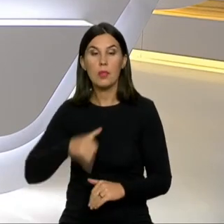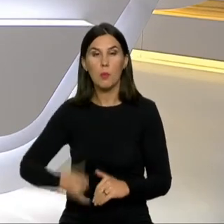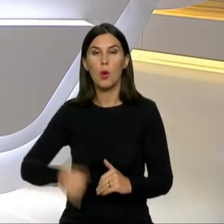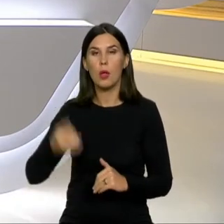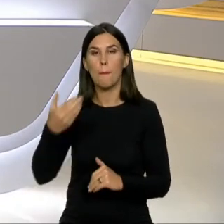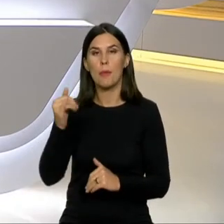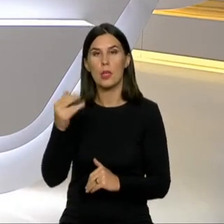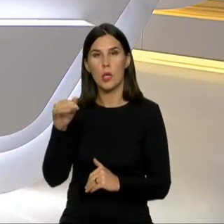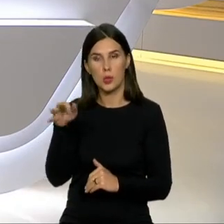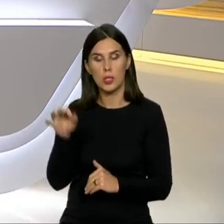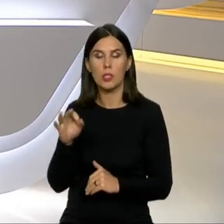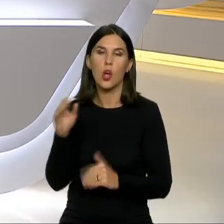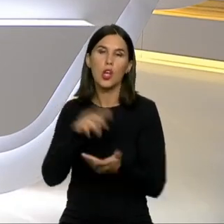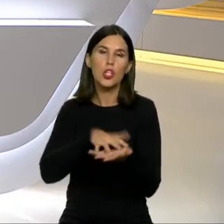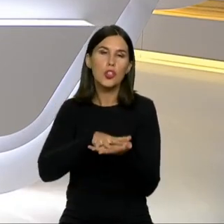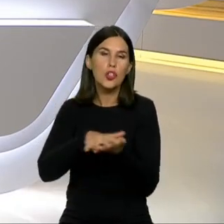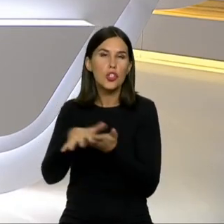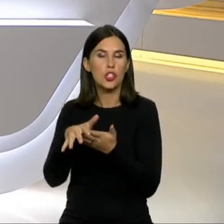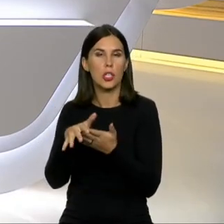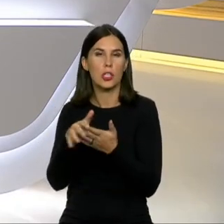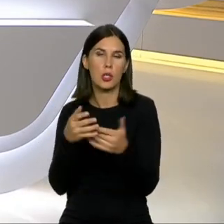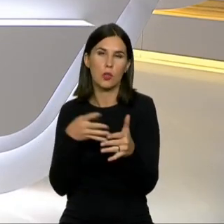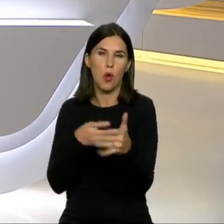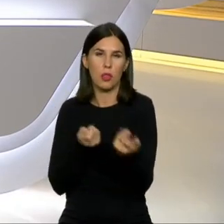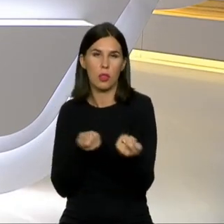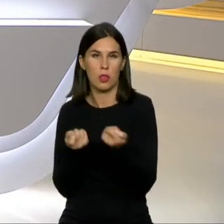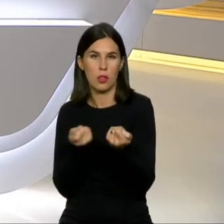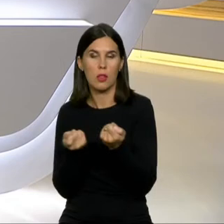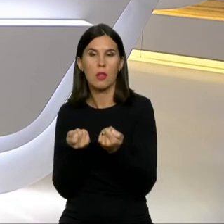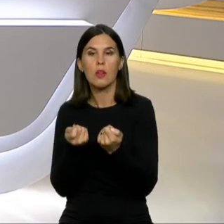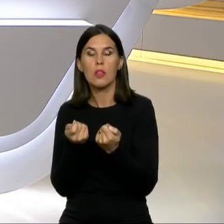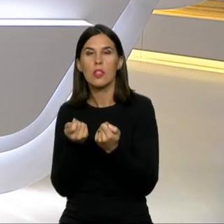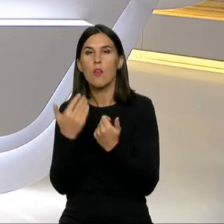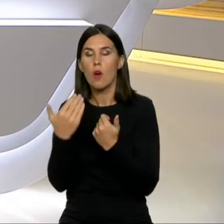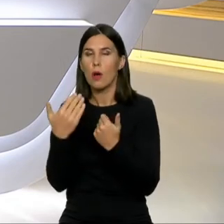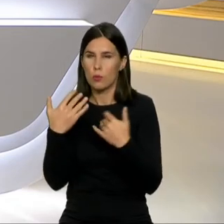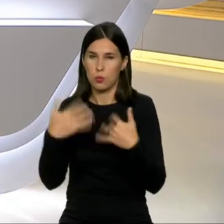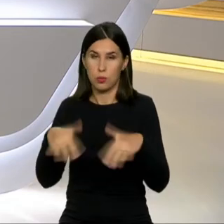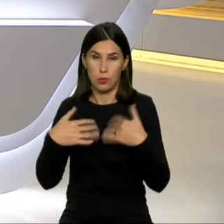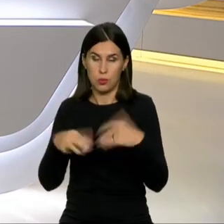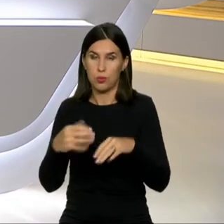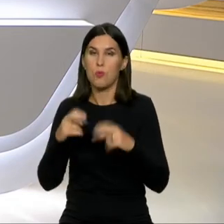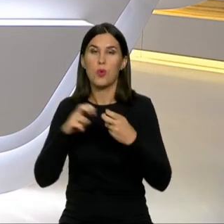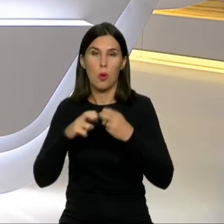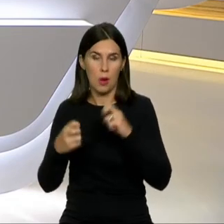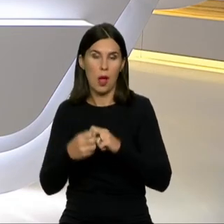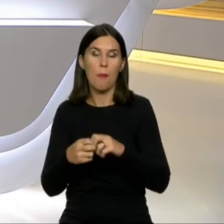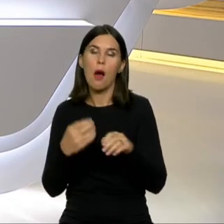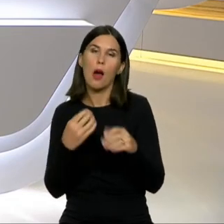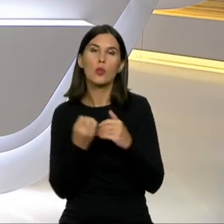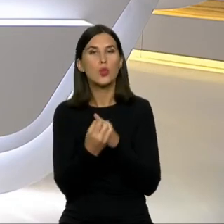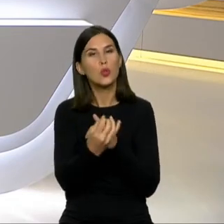ir amortizavima galima vadinti pagrindinių iššūkių tam biudžetui ar yra ir kitų?